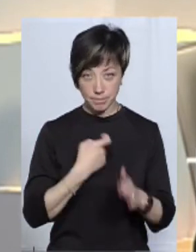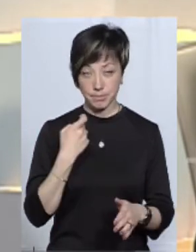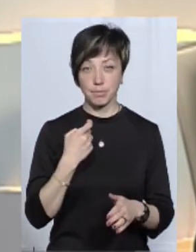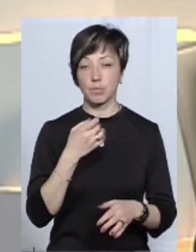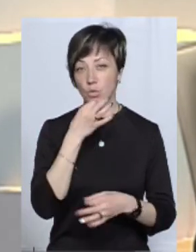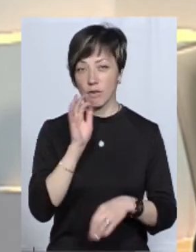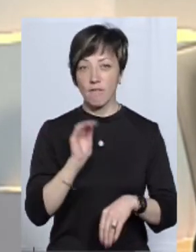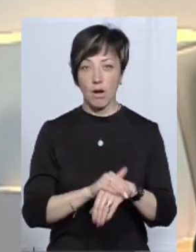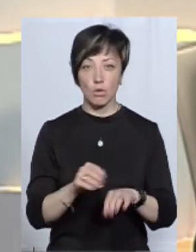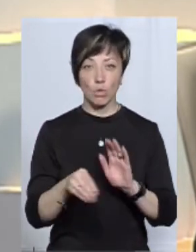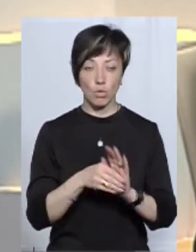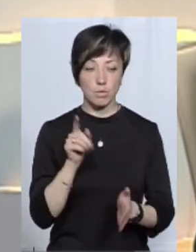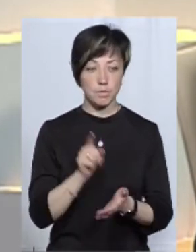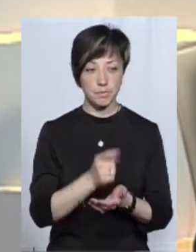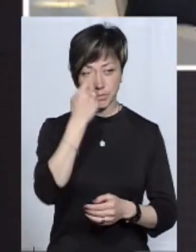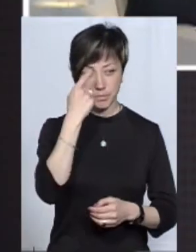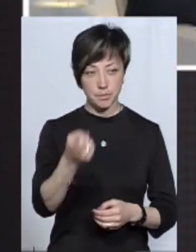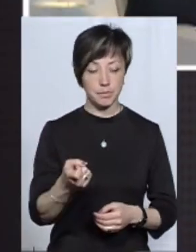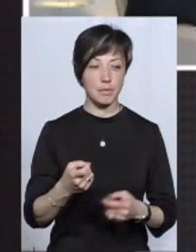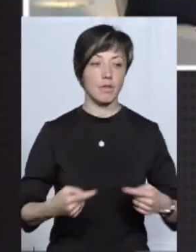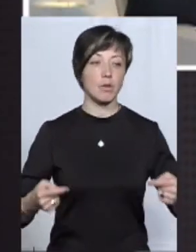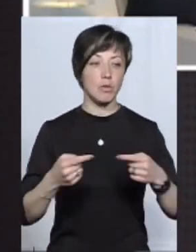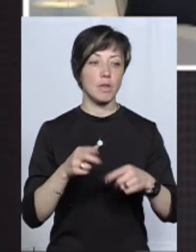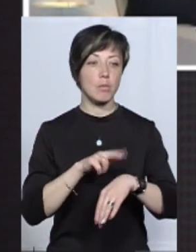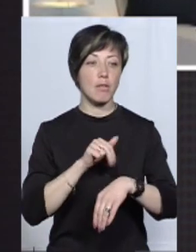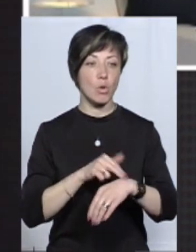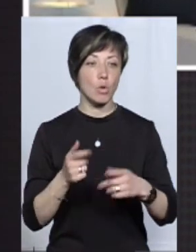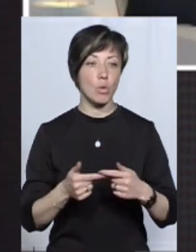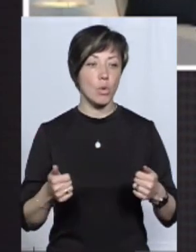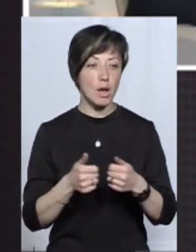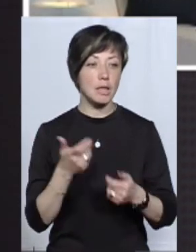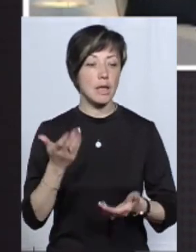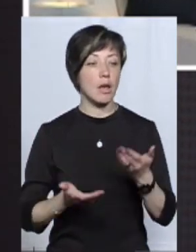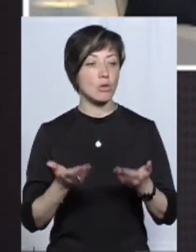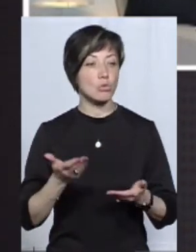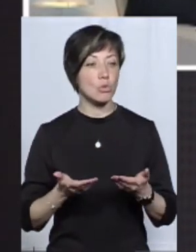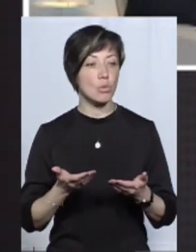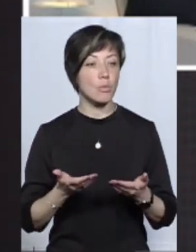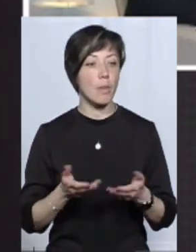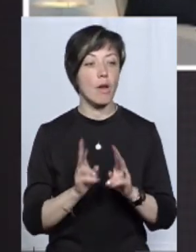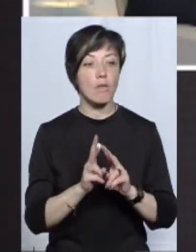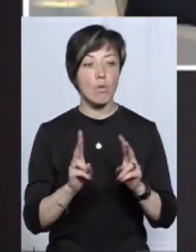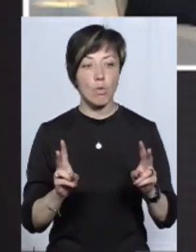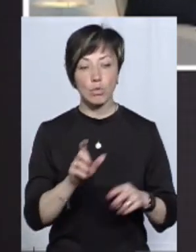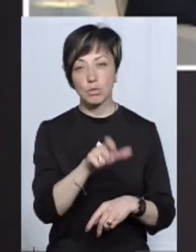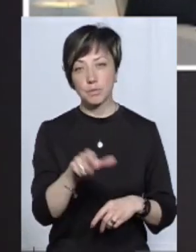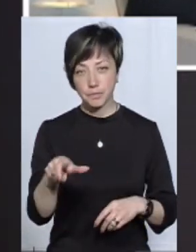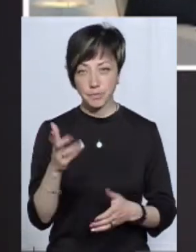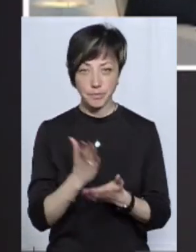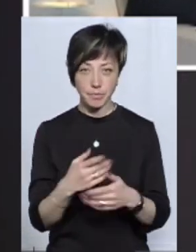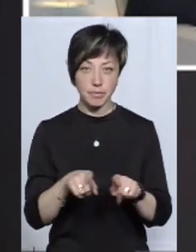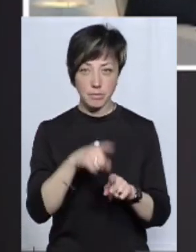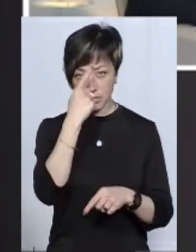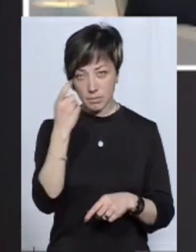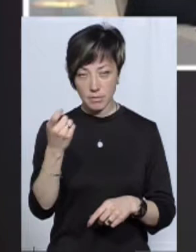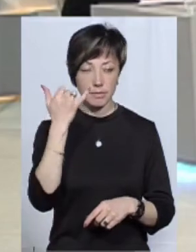факт корупції, я повинен тут же повідомити відповідні правоохоронні органи, і якщо у когось із глядачів є